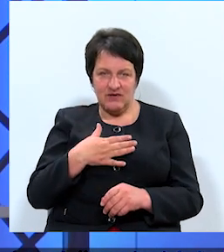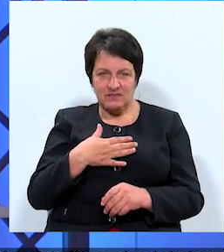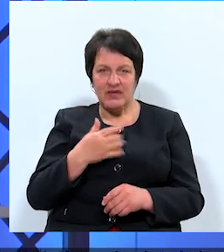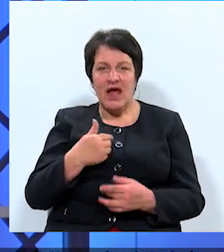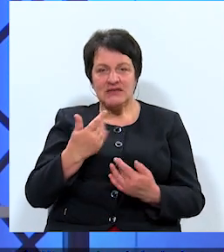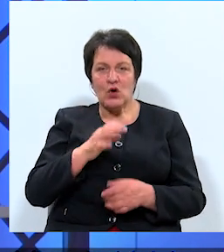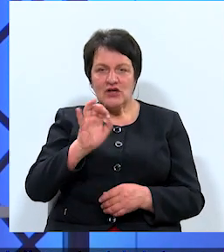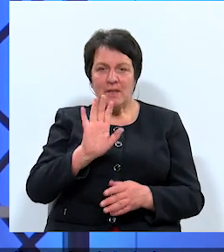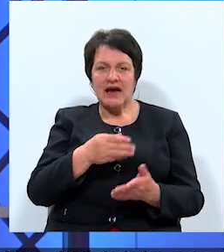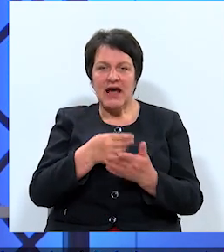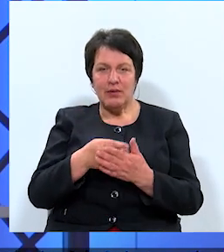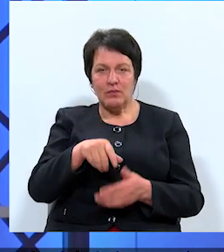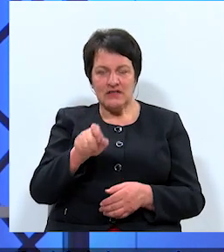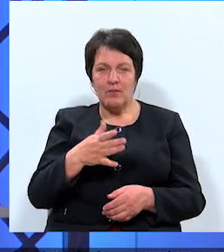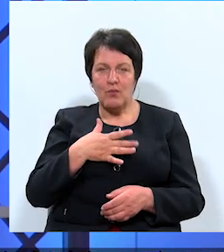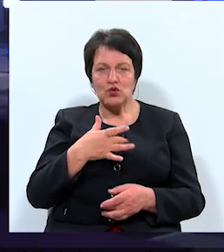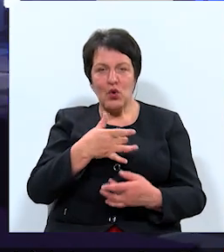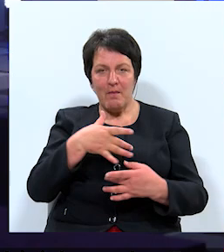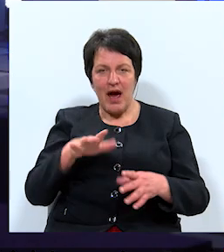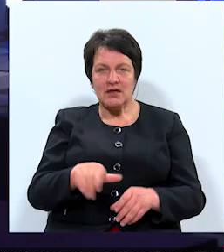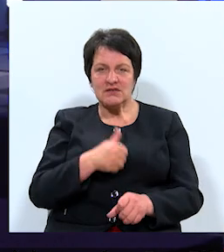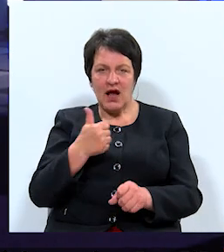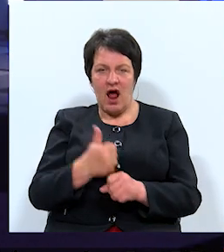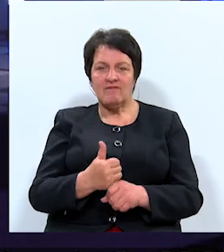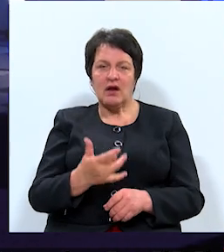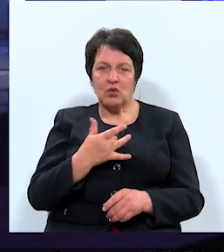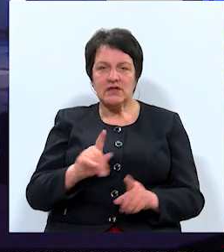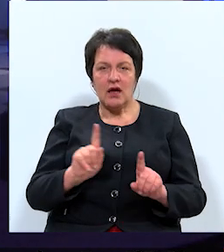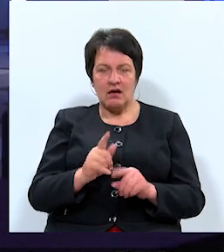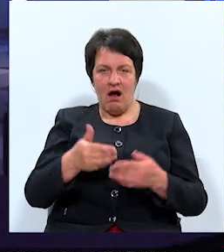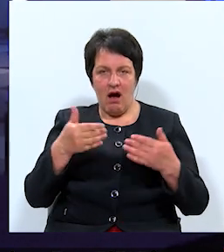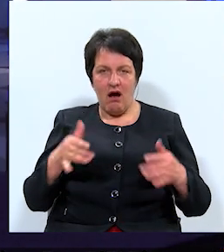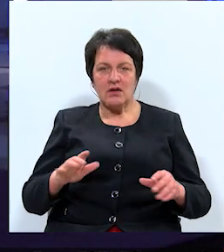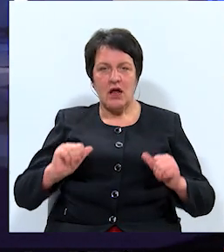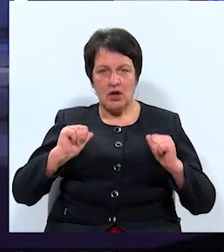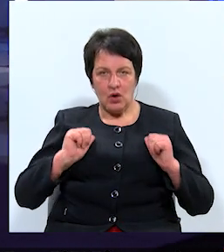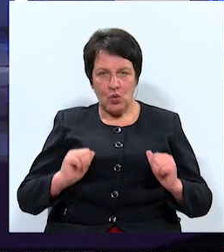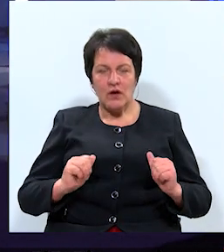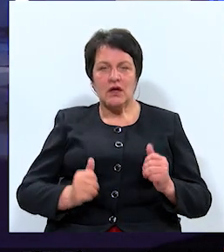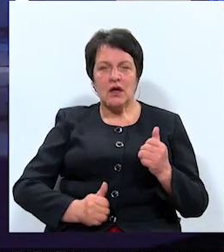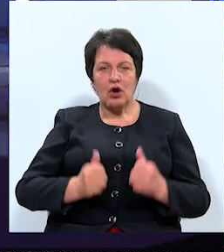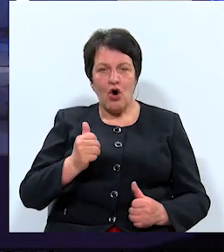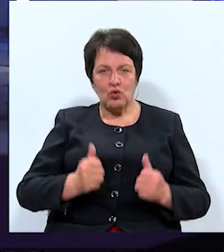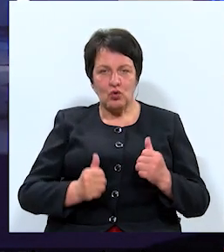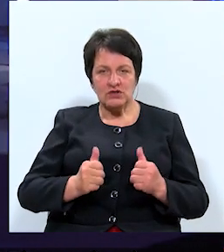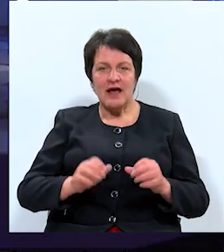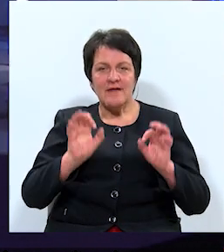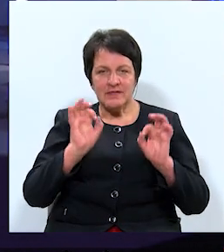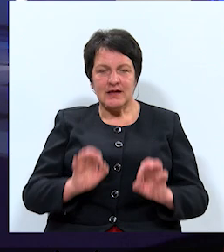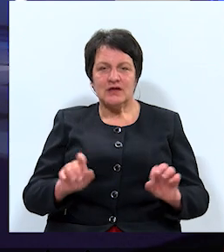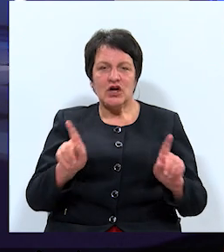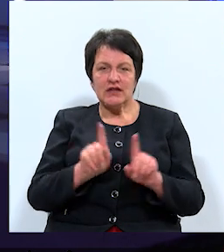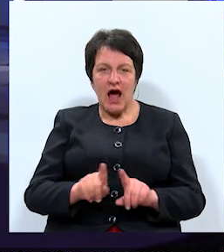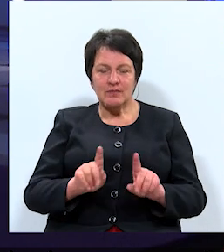par iepirkumu cilvēkiem, tātad mūsu partijas galvenā nostāļa ir atklāti godīgi konkursi, tieši tādi